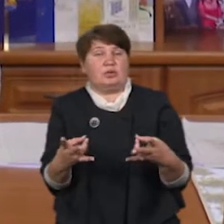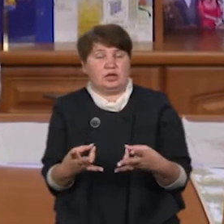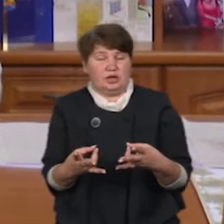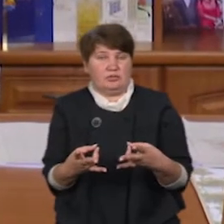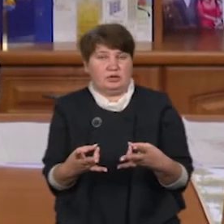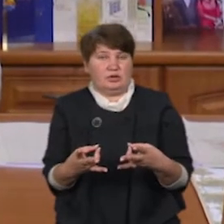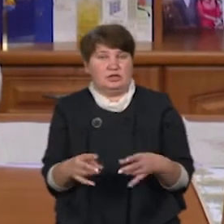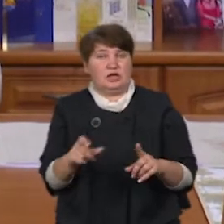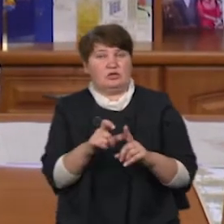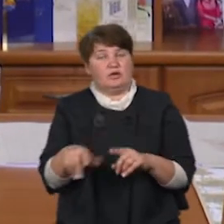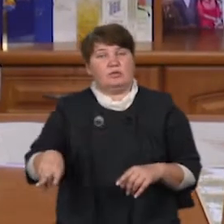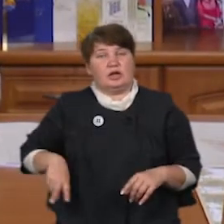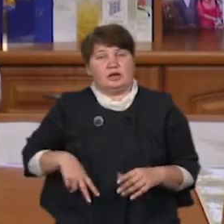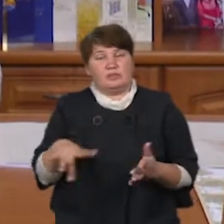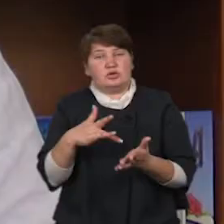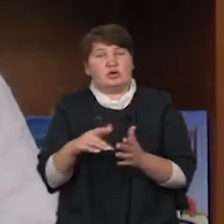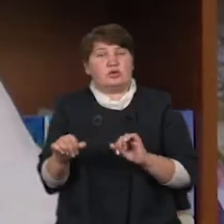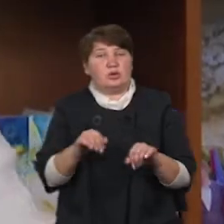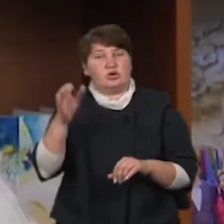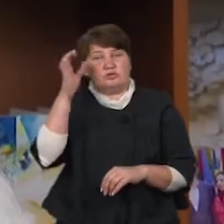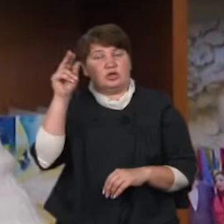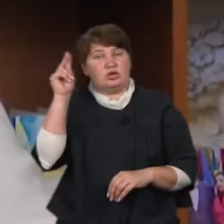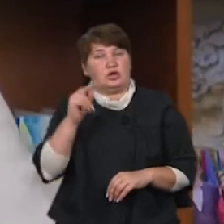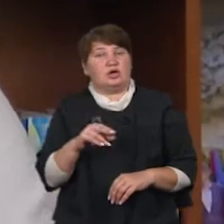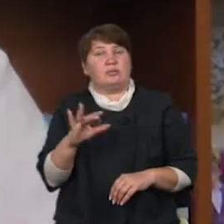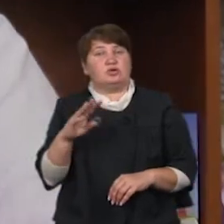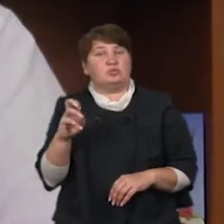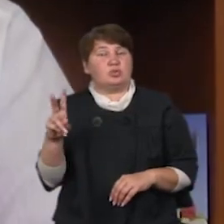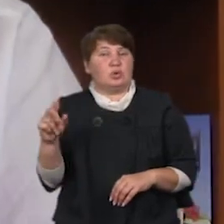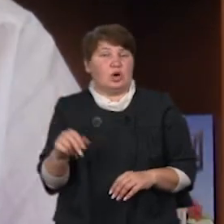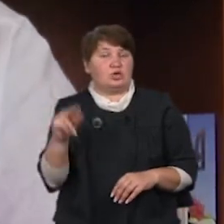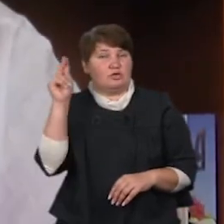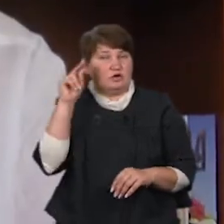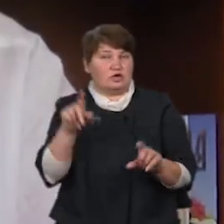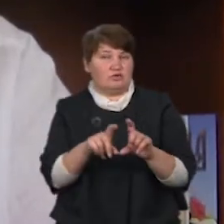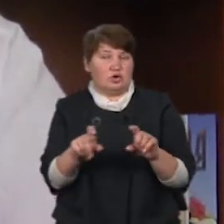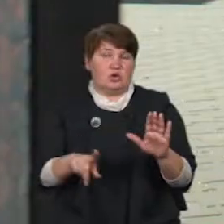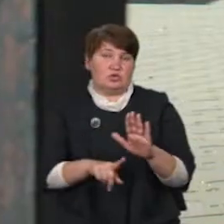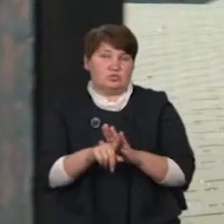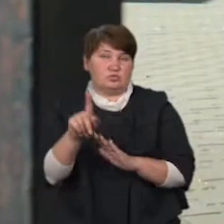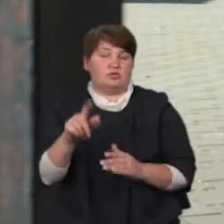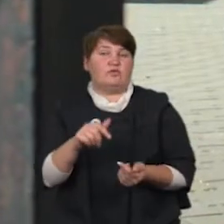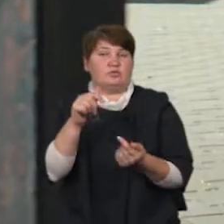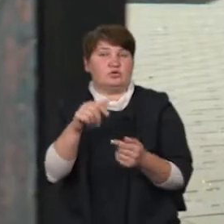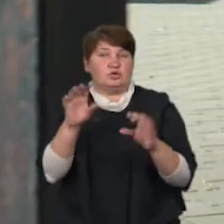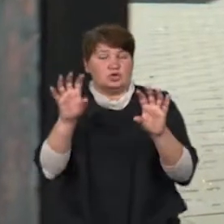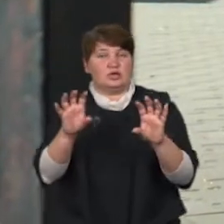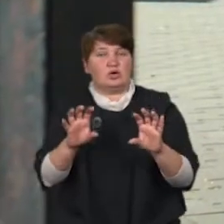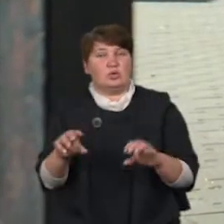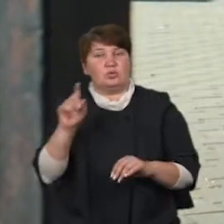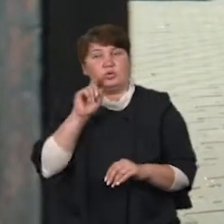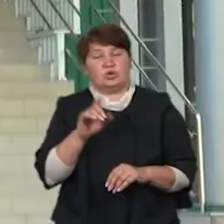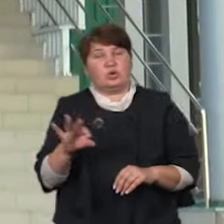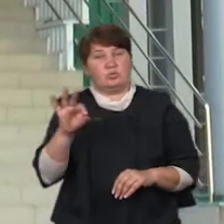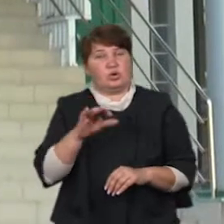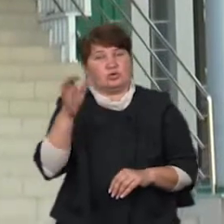За словами директора міського департаменту освіти та науки Ігоря Максимчука, навчання у школах розпочалось відповідно до законів України про освіту.